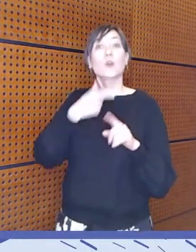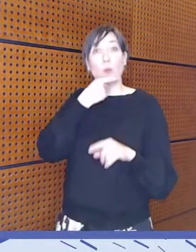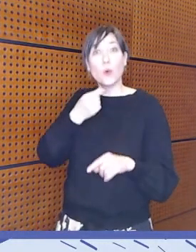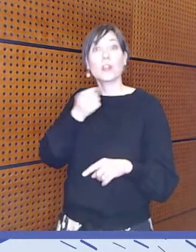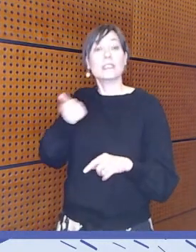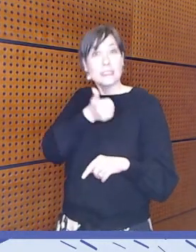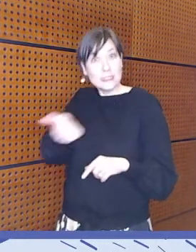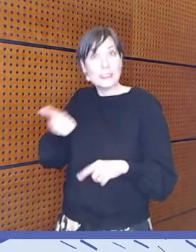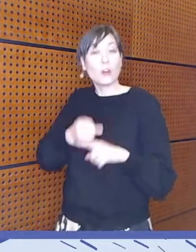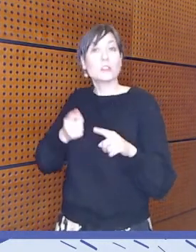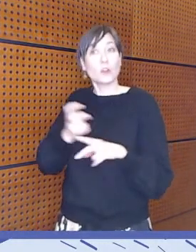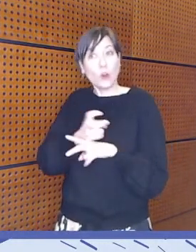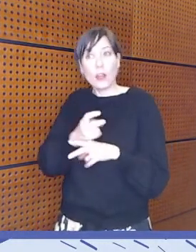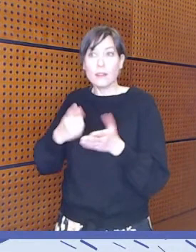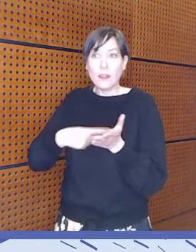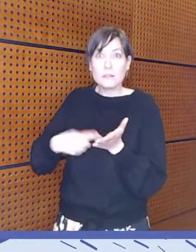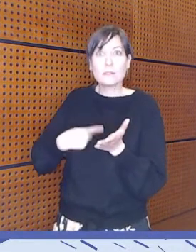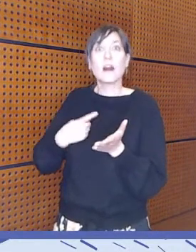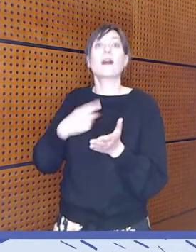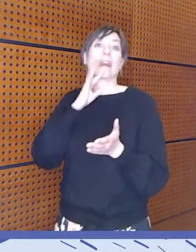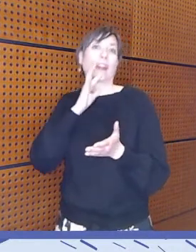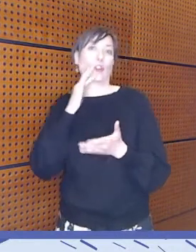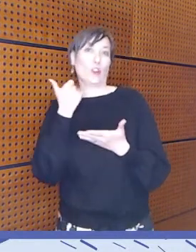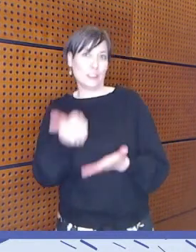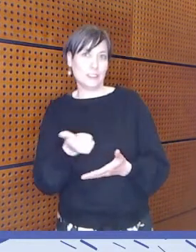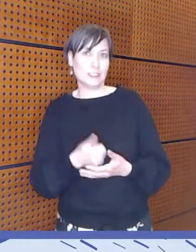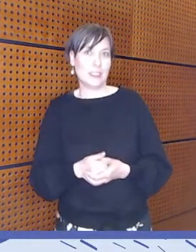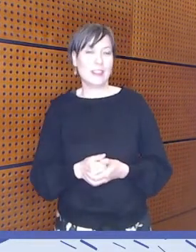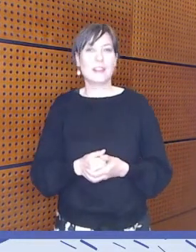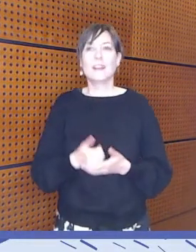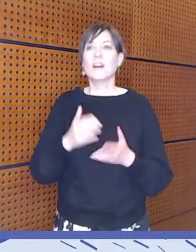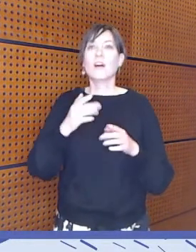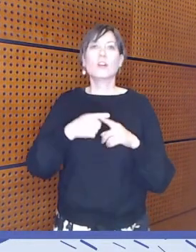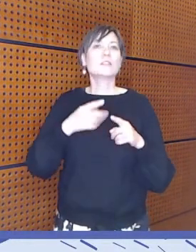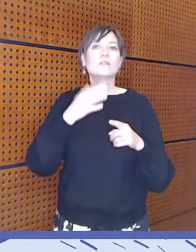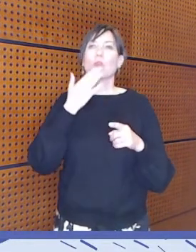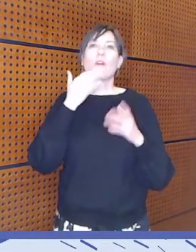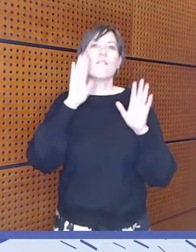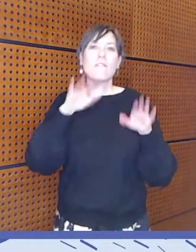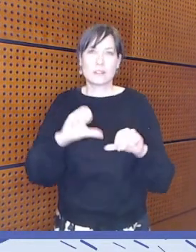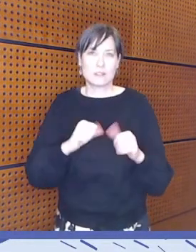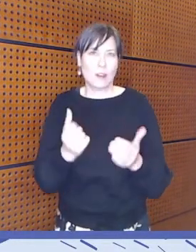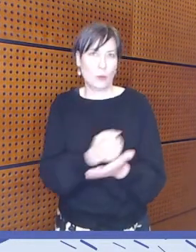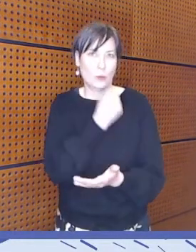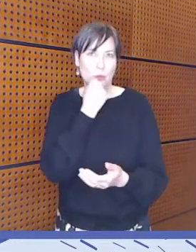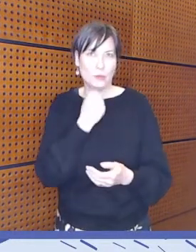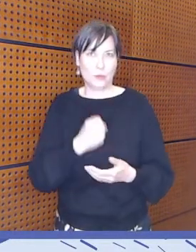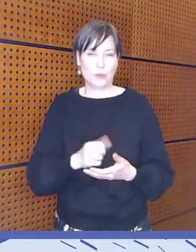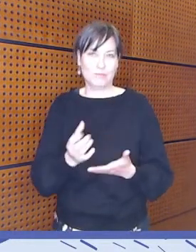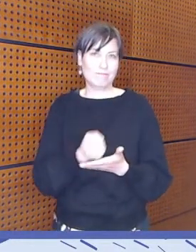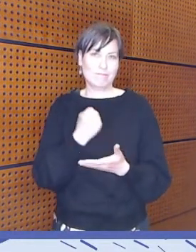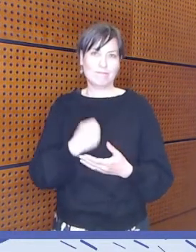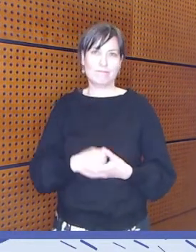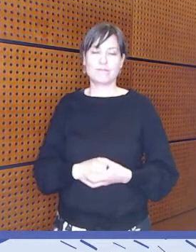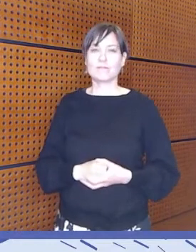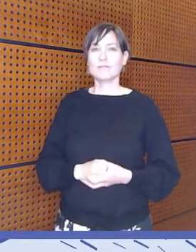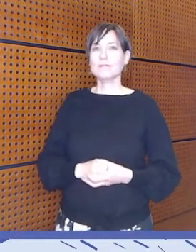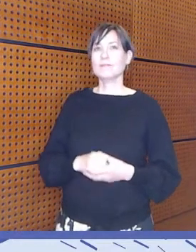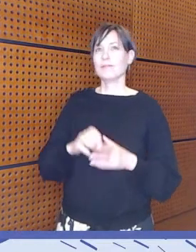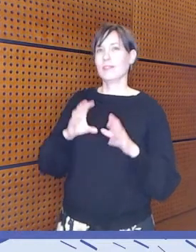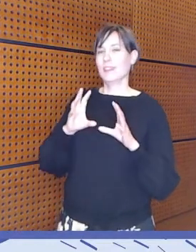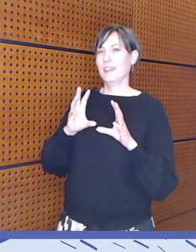lähtisivät kokeilemaan ja testaamaan. Mitä hyötyä siitä ihan kenelle tahansa voisi olla. Mutta erityisesti jos sitten on jotain haasteita. Ja varmaan se